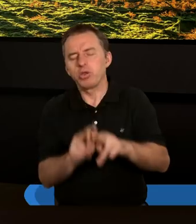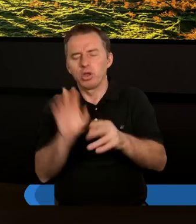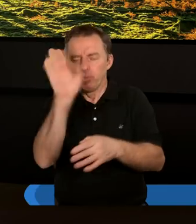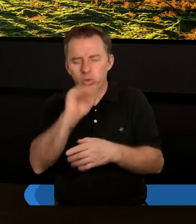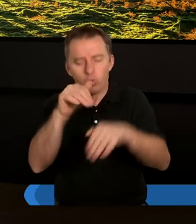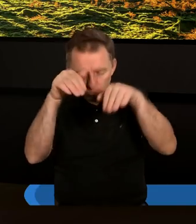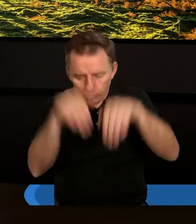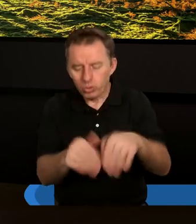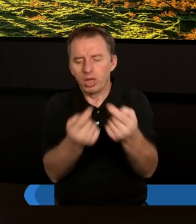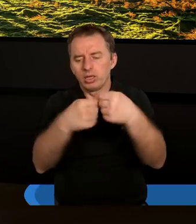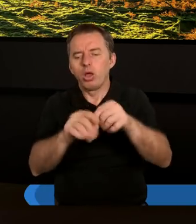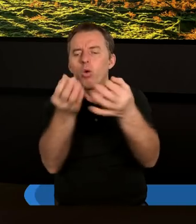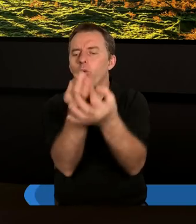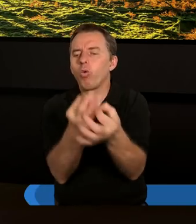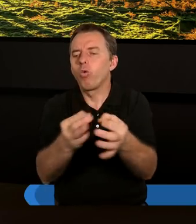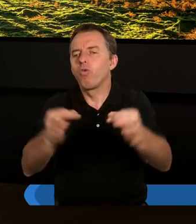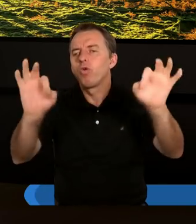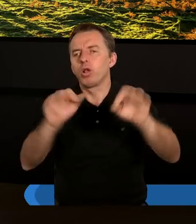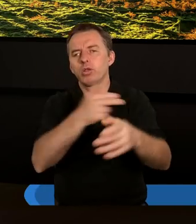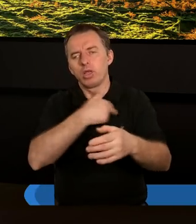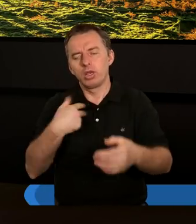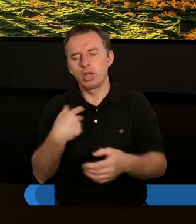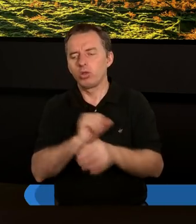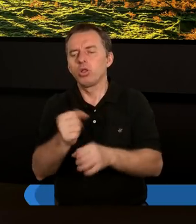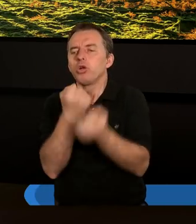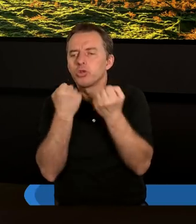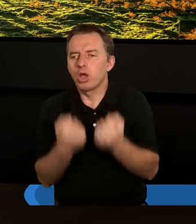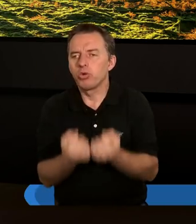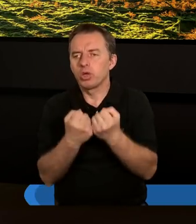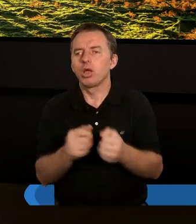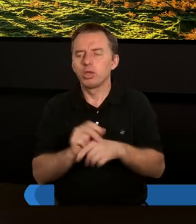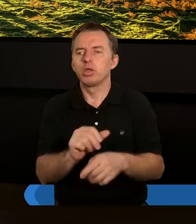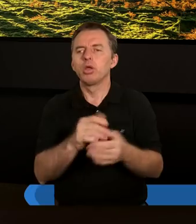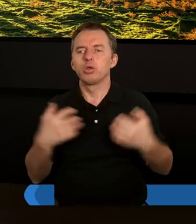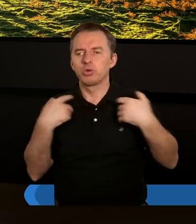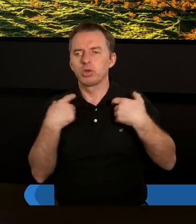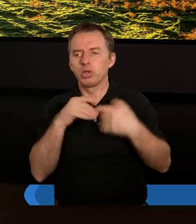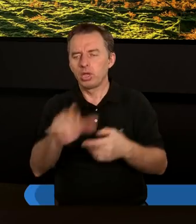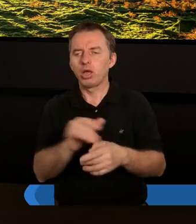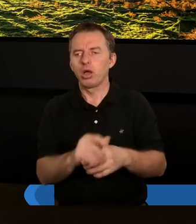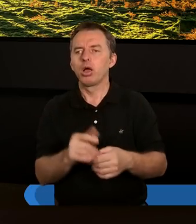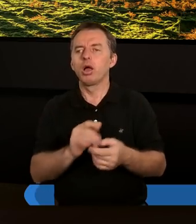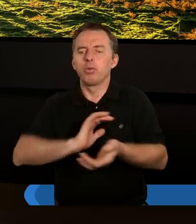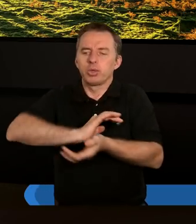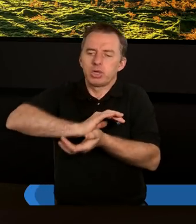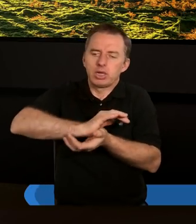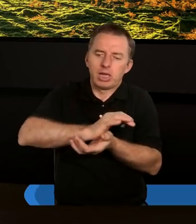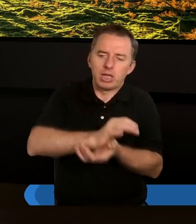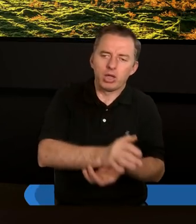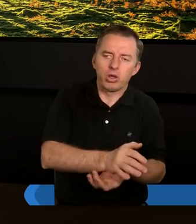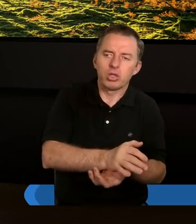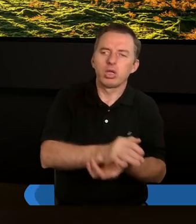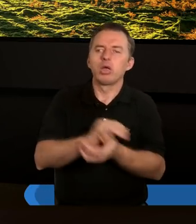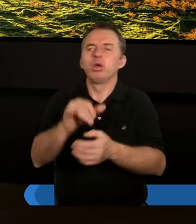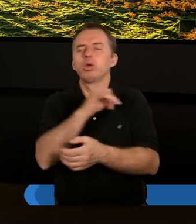Bogu zrealizować to Jego pragnienie uwolnienia nas od ciężaru win, poczucia tego przygniatającego,